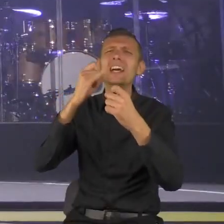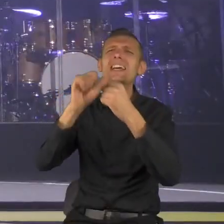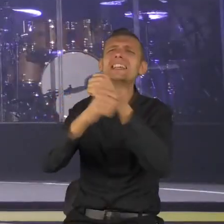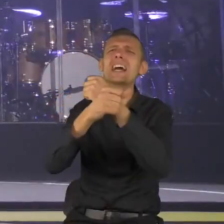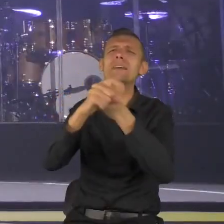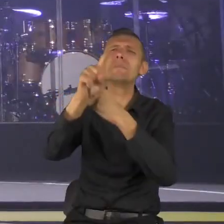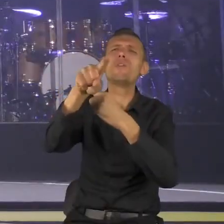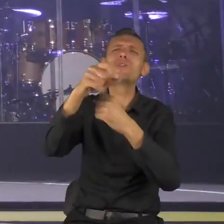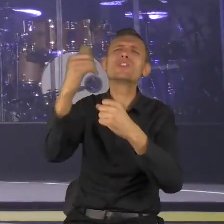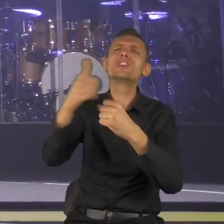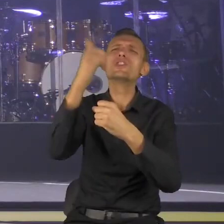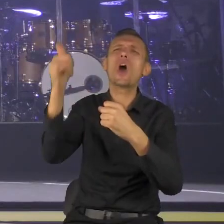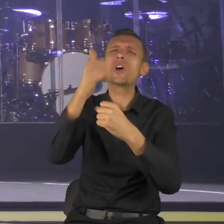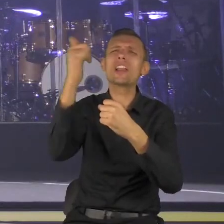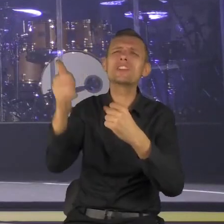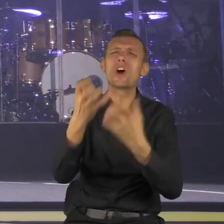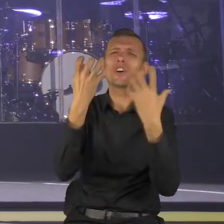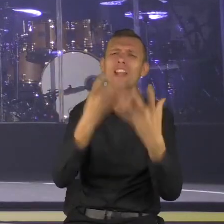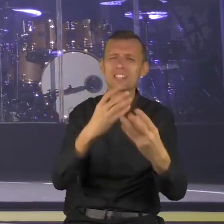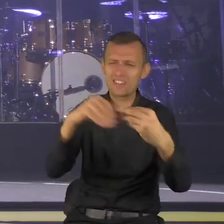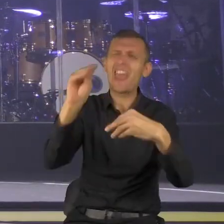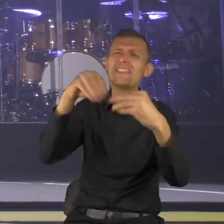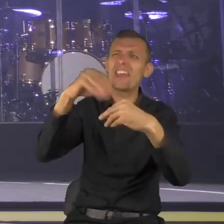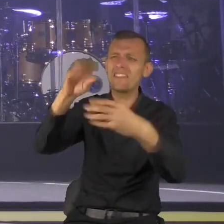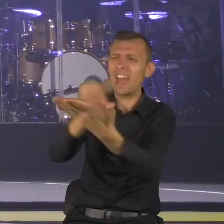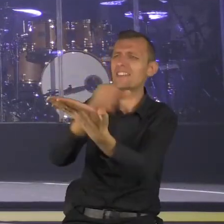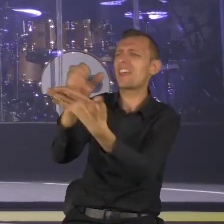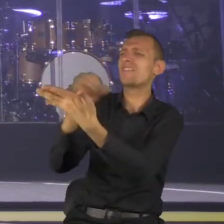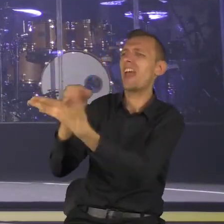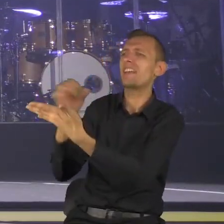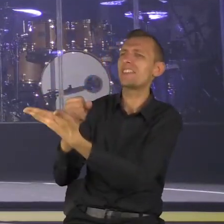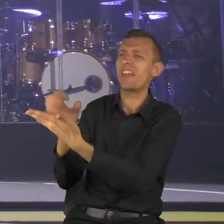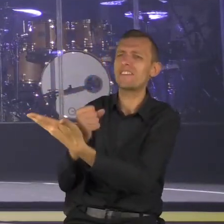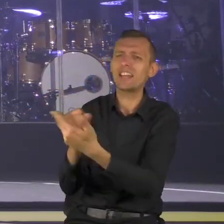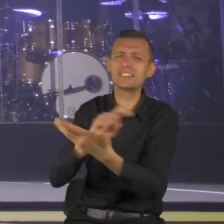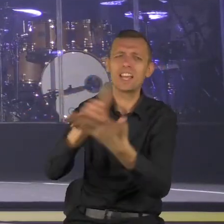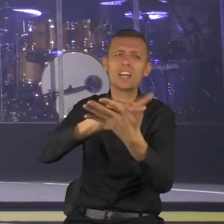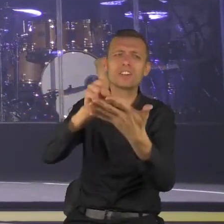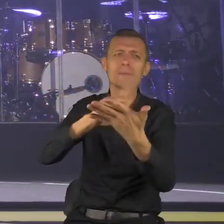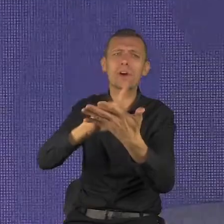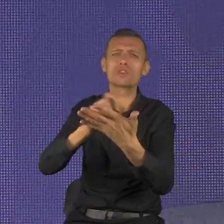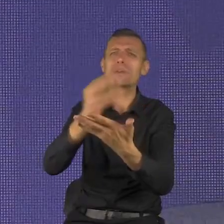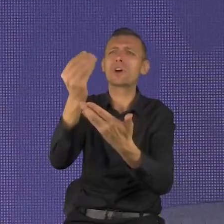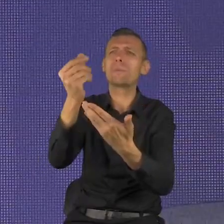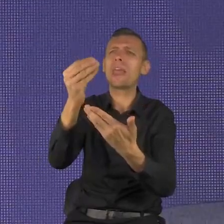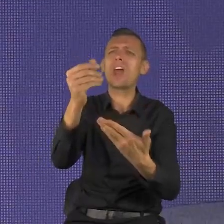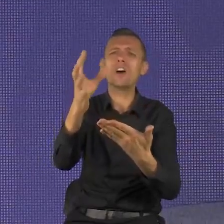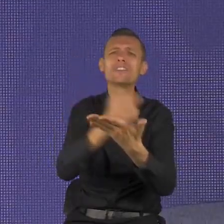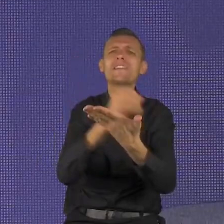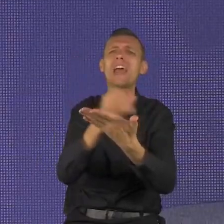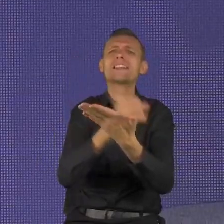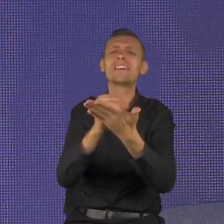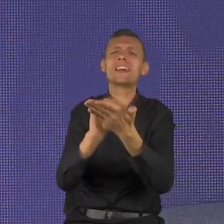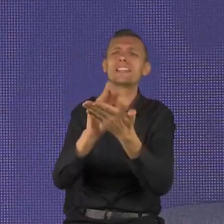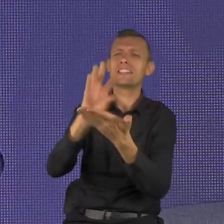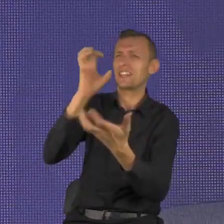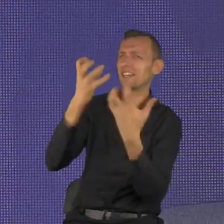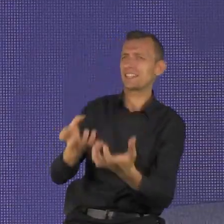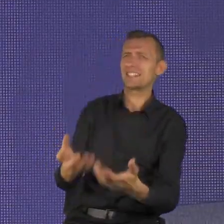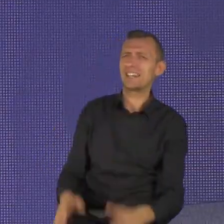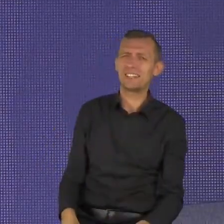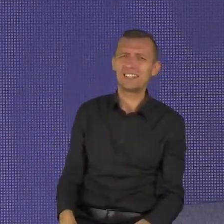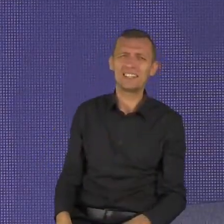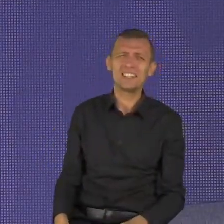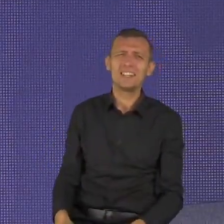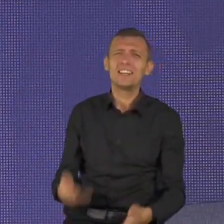sprawia, że jadę tak szybko? Dlaczego muszę mieć coraz więcej pieniędzy na koncie? Dlaczego muszę mieć coraz więcej osiągnięć w